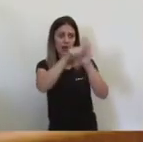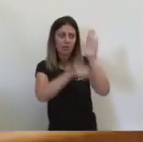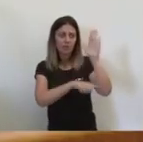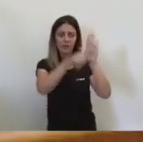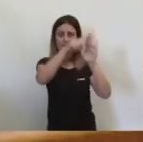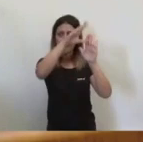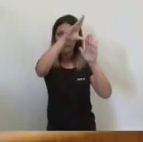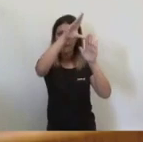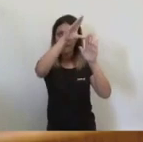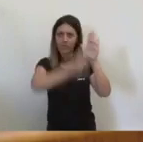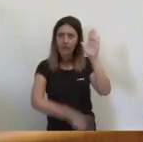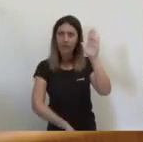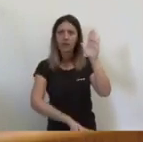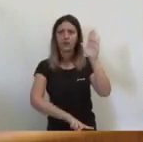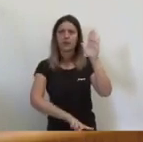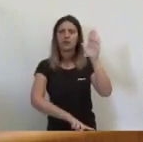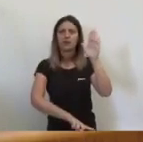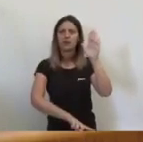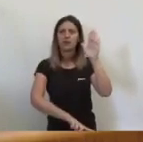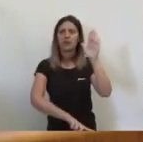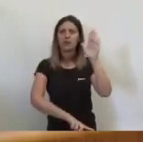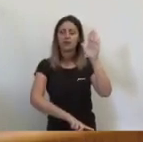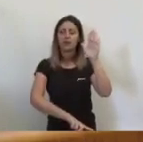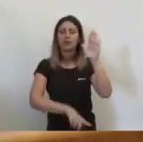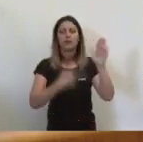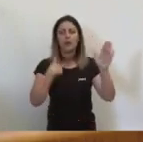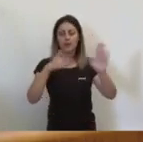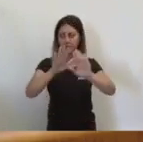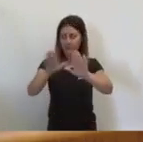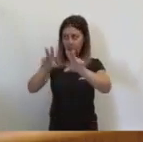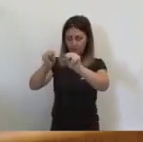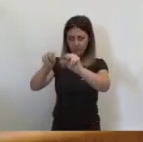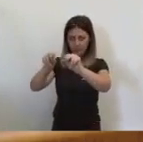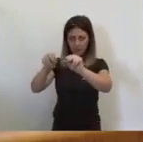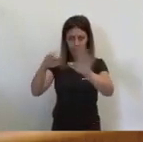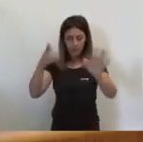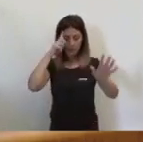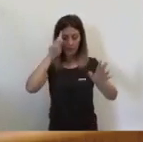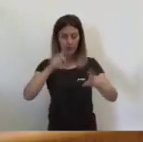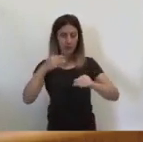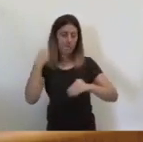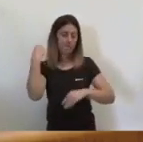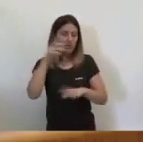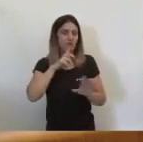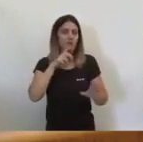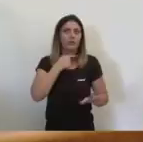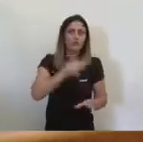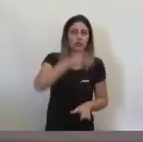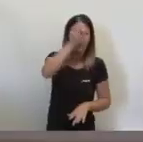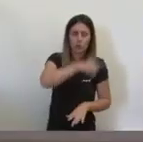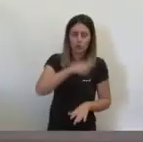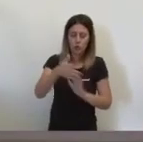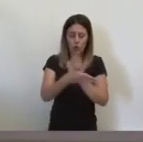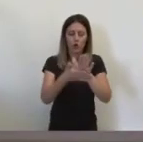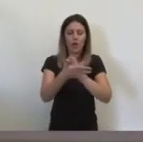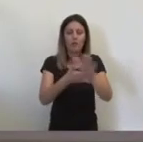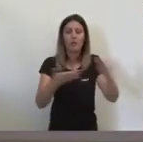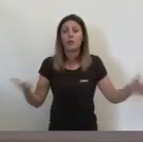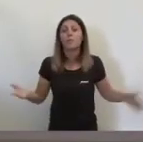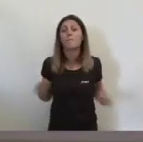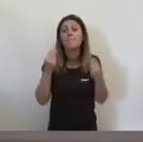de Ciudadans senyors del Partit Popular si ja cabe jo sé senyor president no sé si suposa que no li agrada el que estic dient però és el que pensem